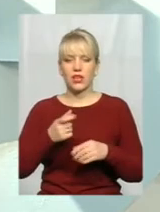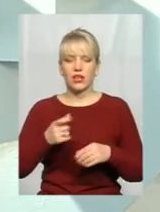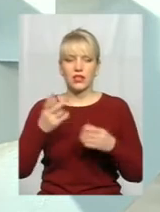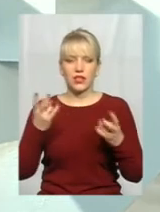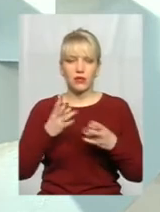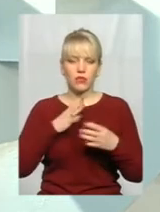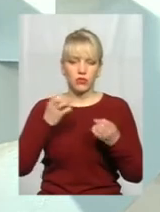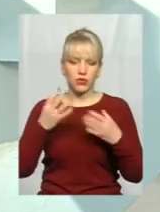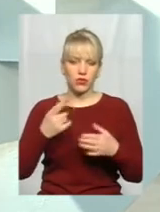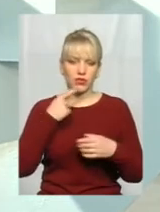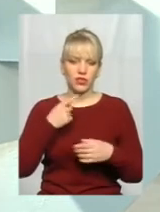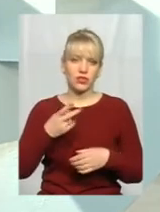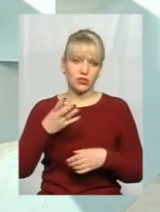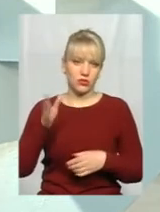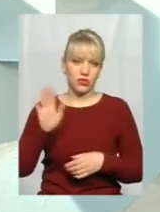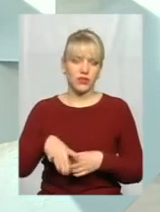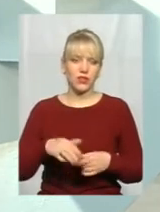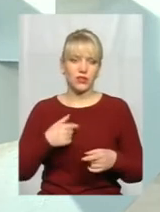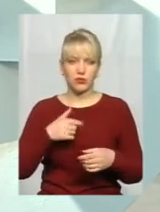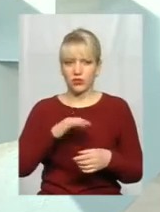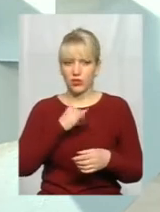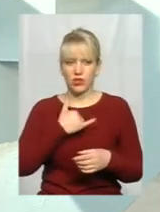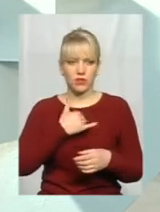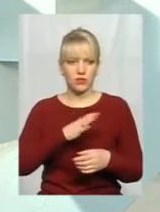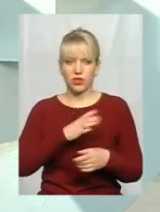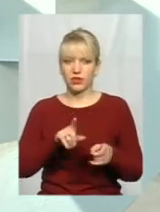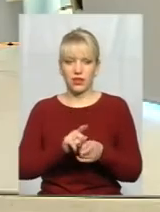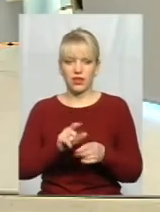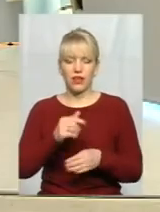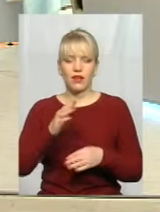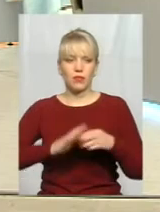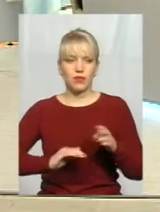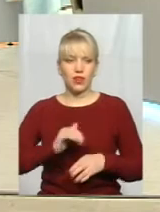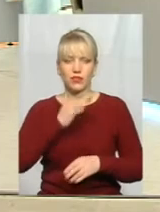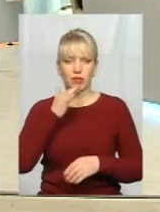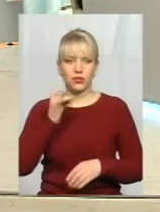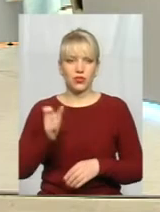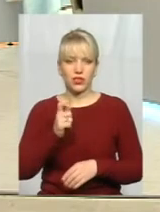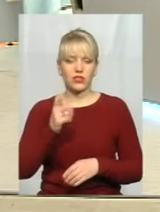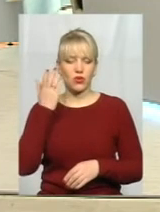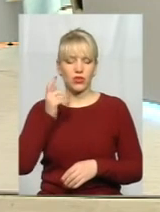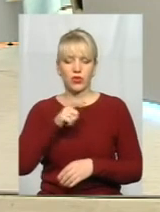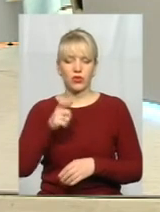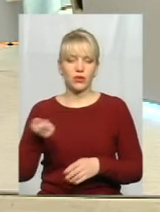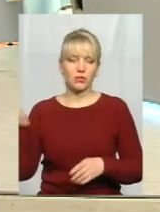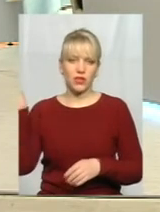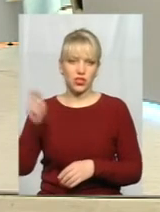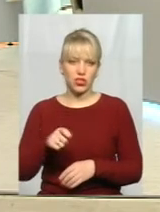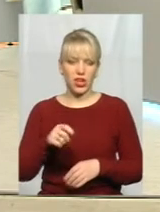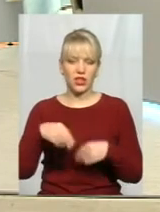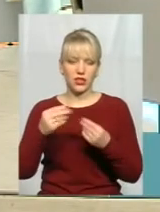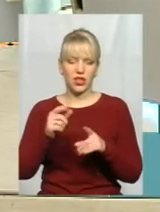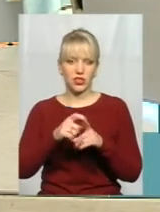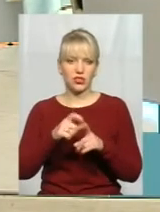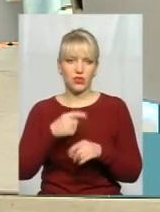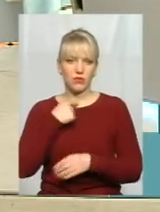Взяти, сказати, ну ми ж мали таку практику, Андрій, хіба ми один раз, коли люди приїжджали, ми надавали слово, проголосували і